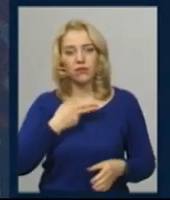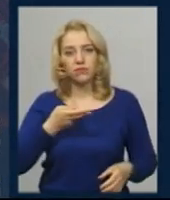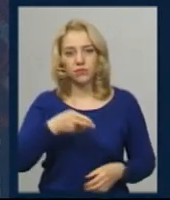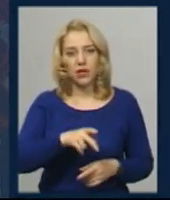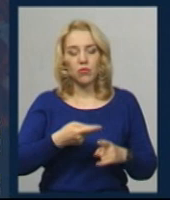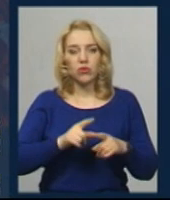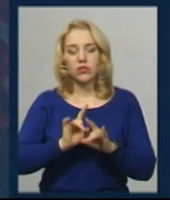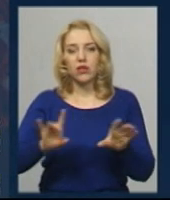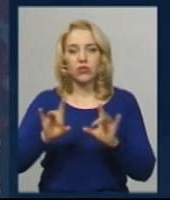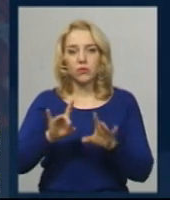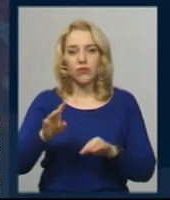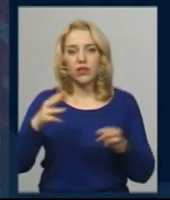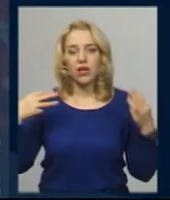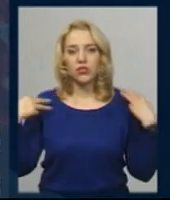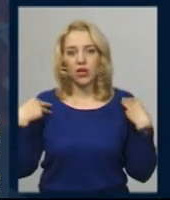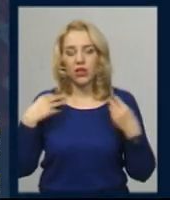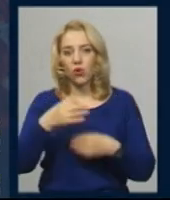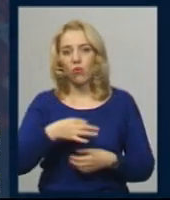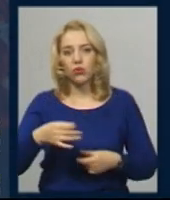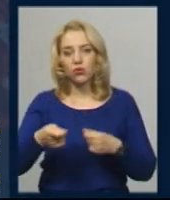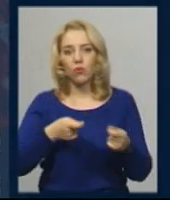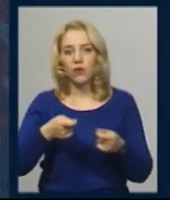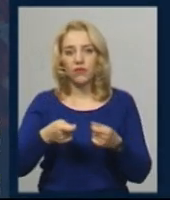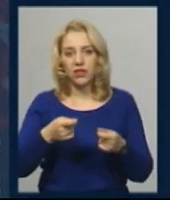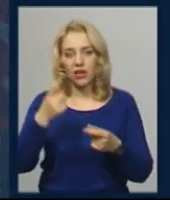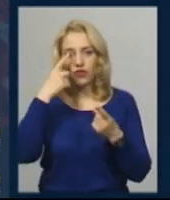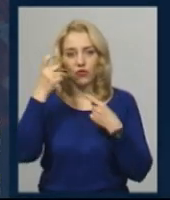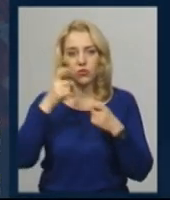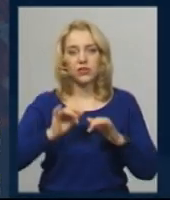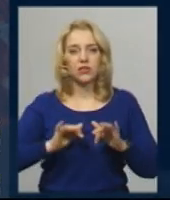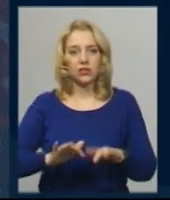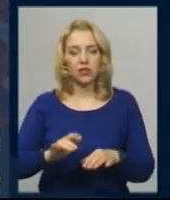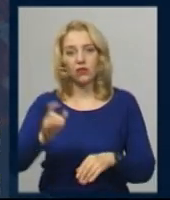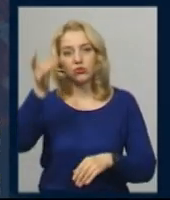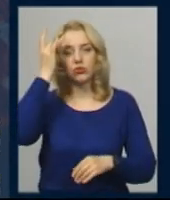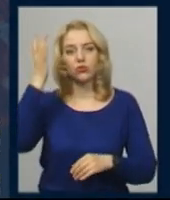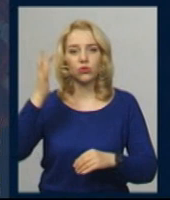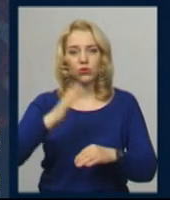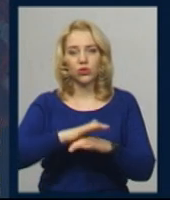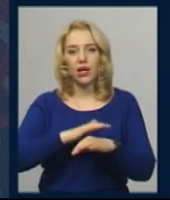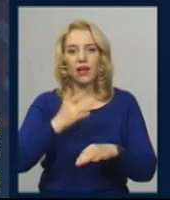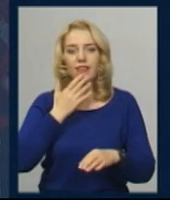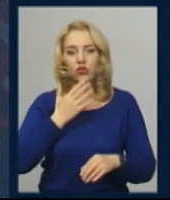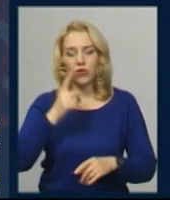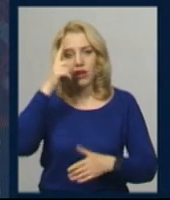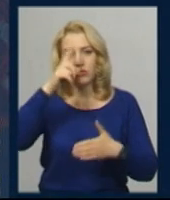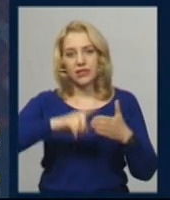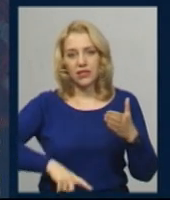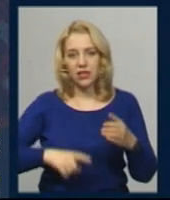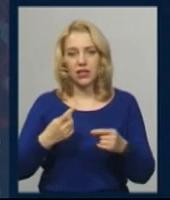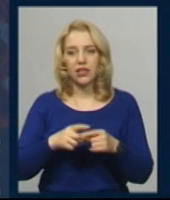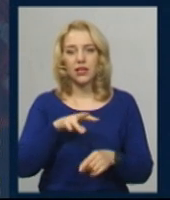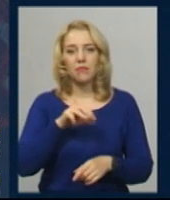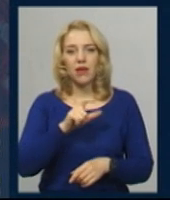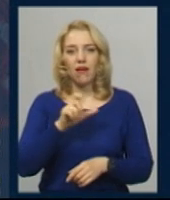Суспільному розповіла начальниця обласного управління інформаційної діяльності, культури, національностей та релігій Інна Михайлова